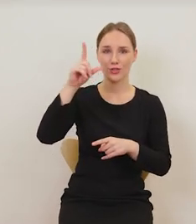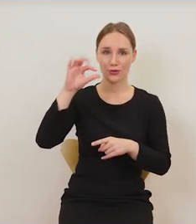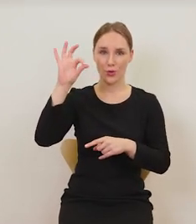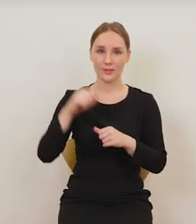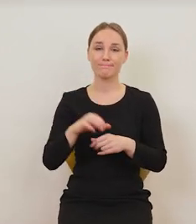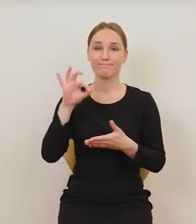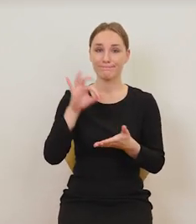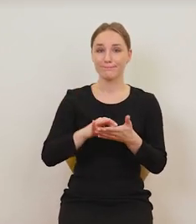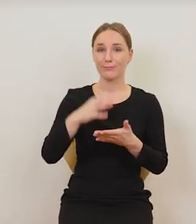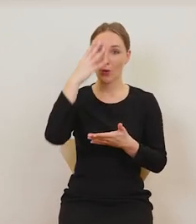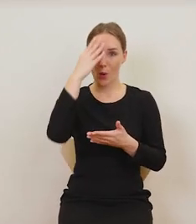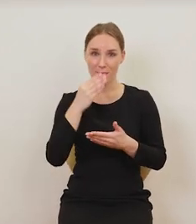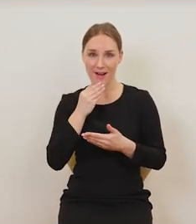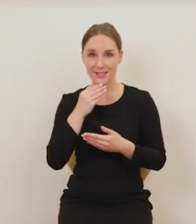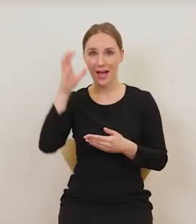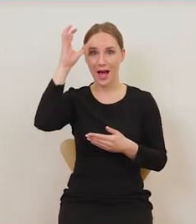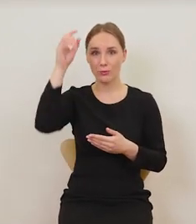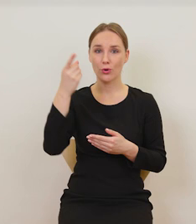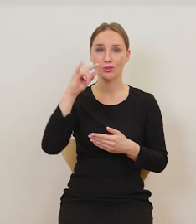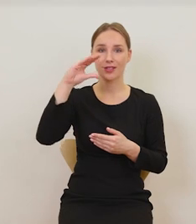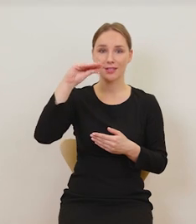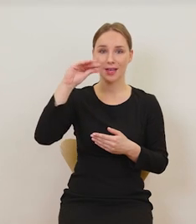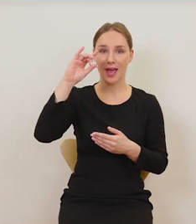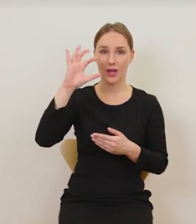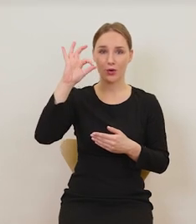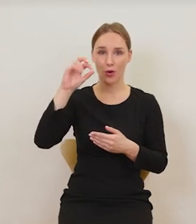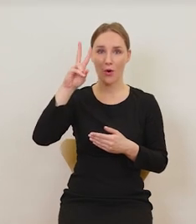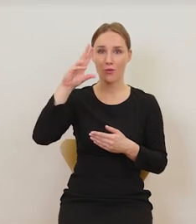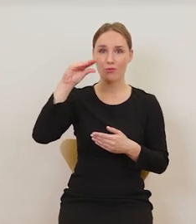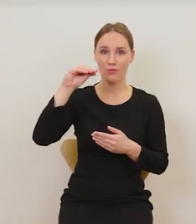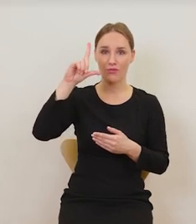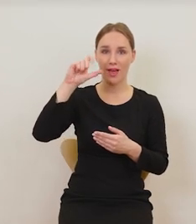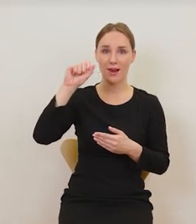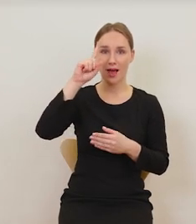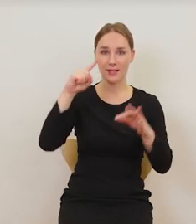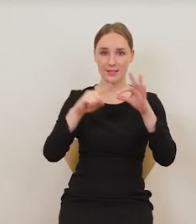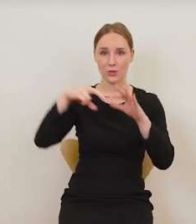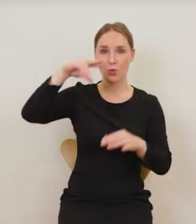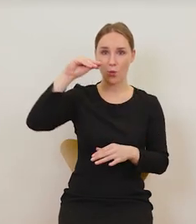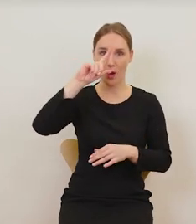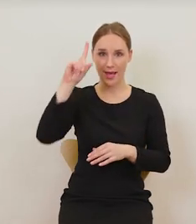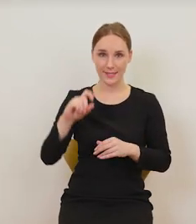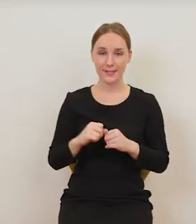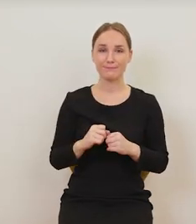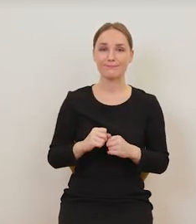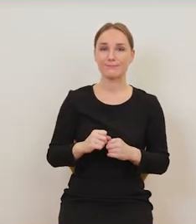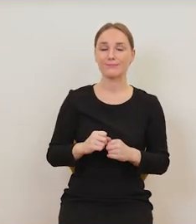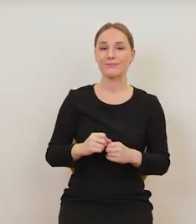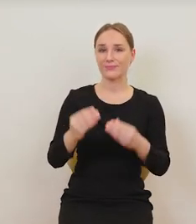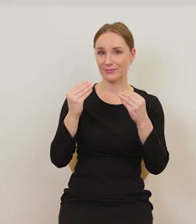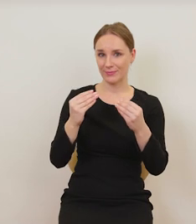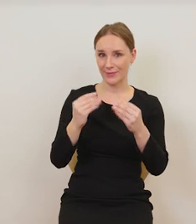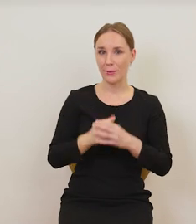Velasqueza, znakomitego malarza hiszpańskiego, który namalował